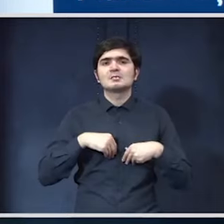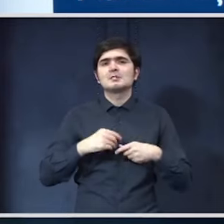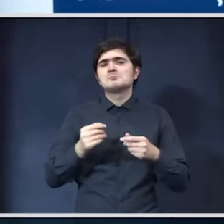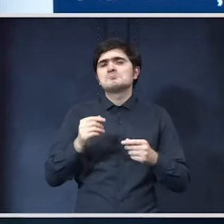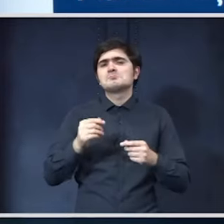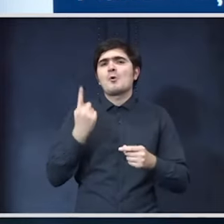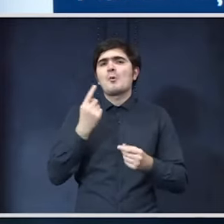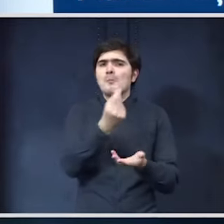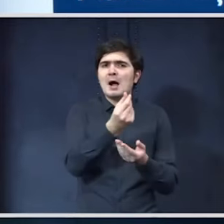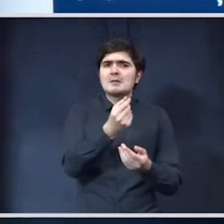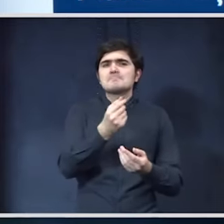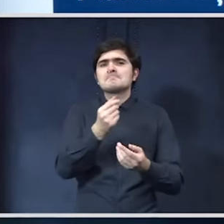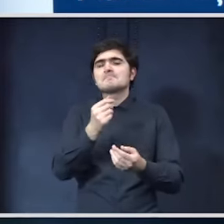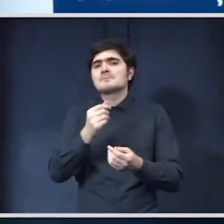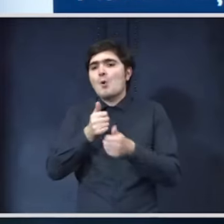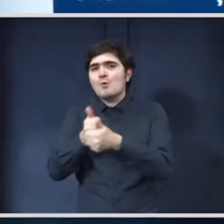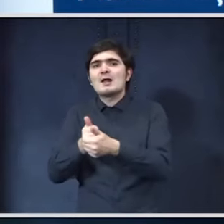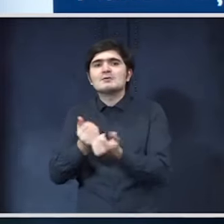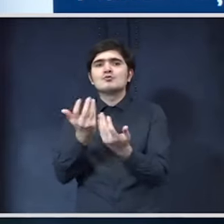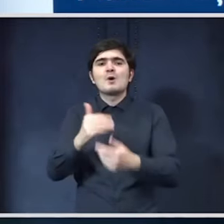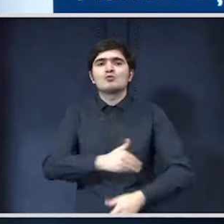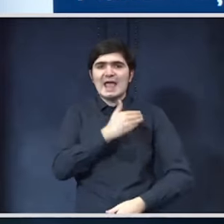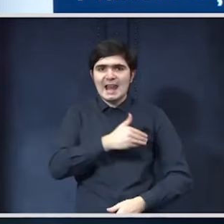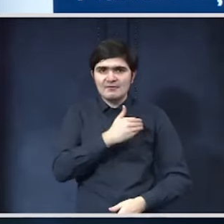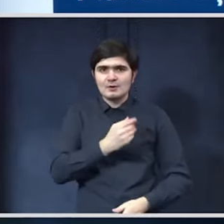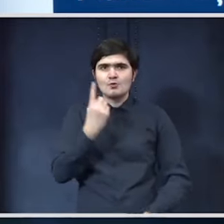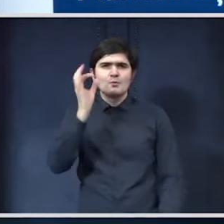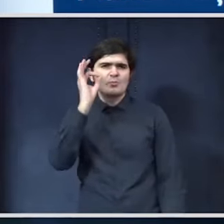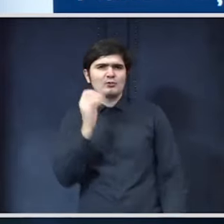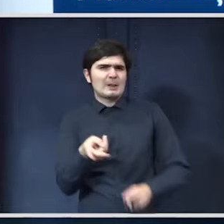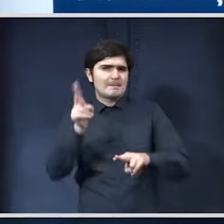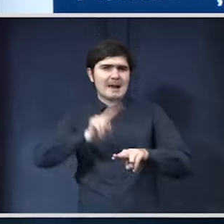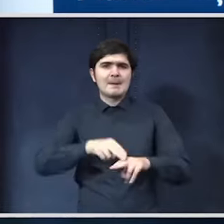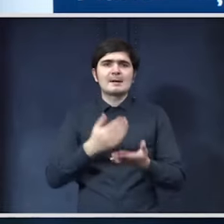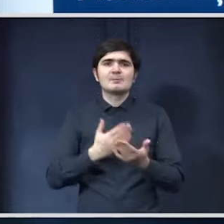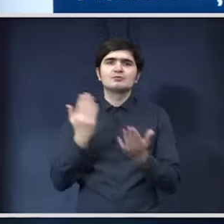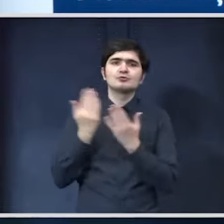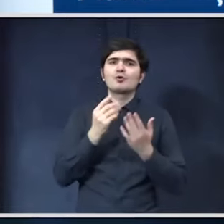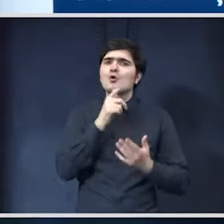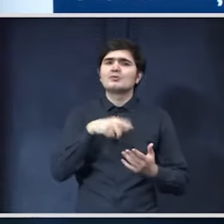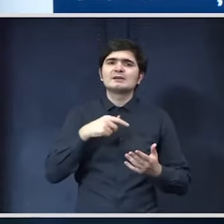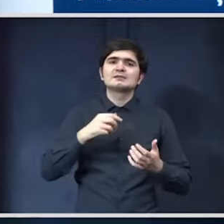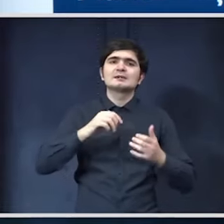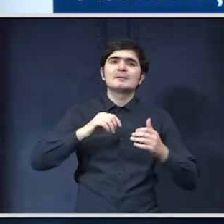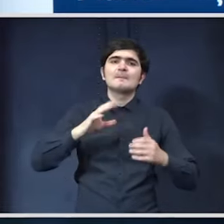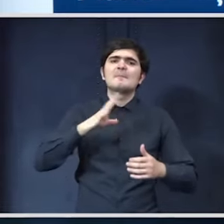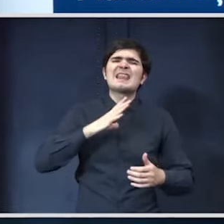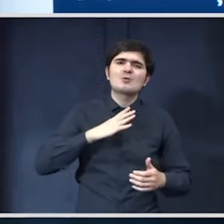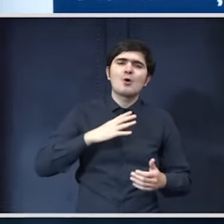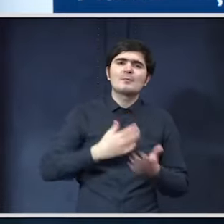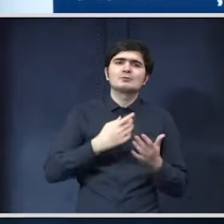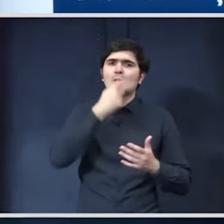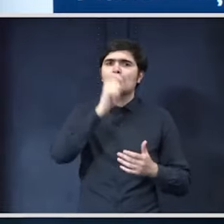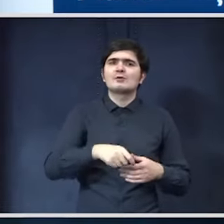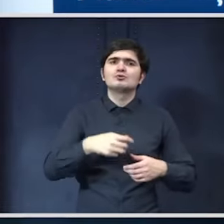elevi cu un procent mai mare pentru școlile care sunt dezavantajate care au pericol de